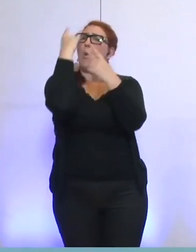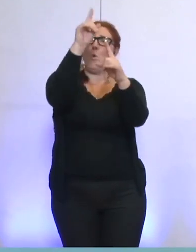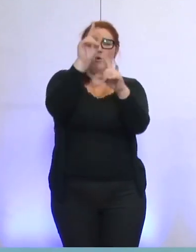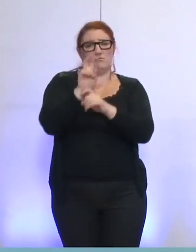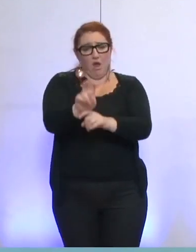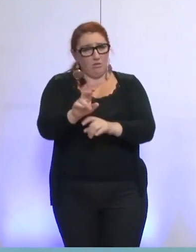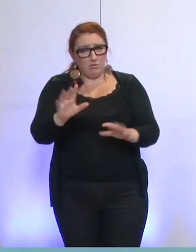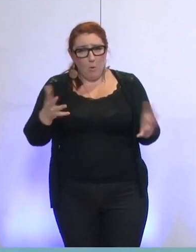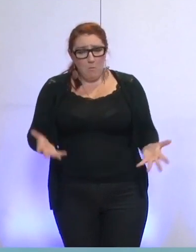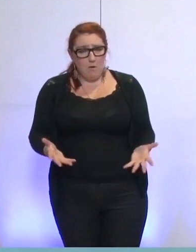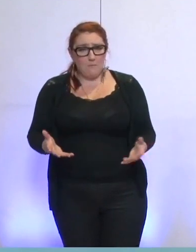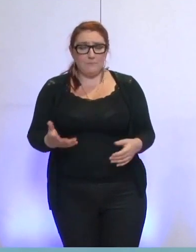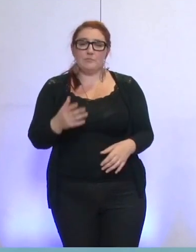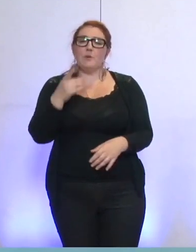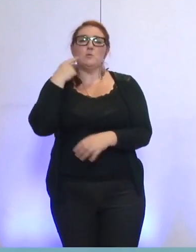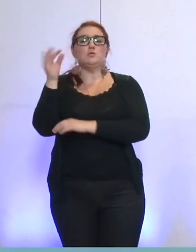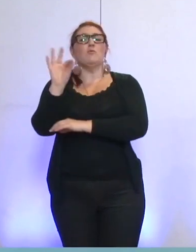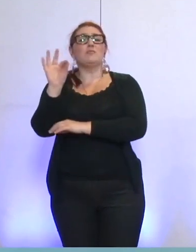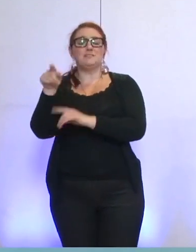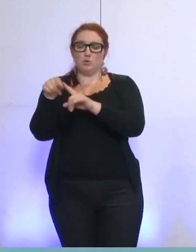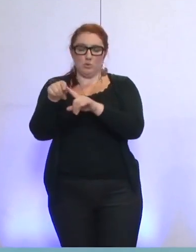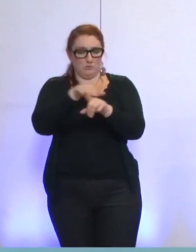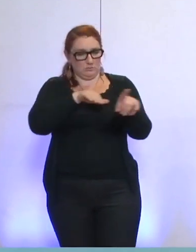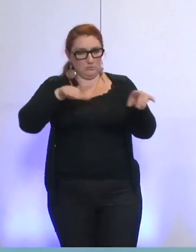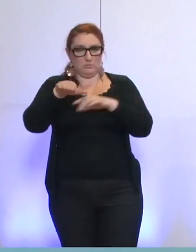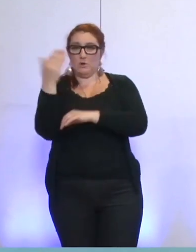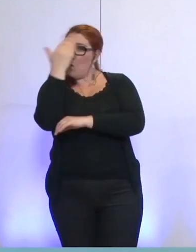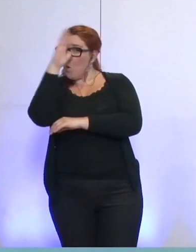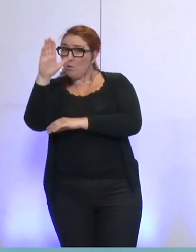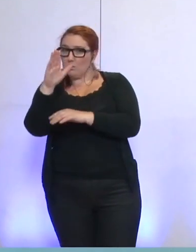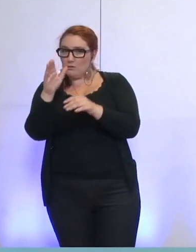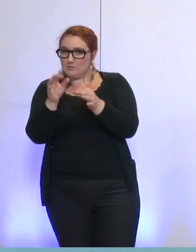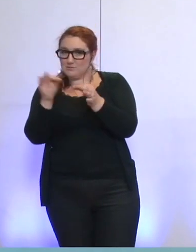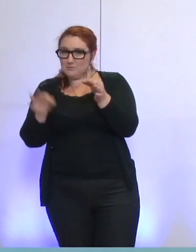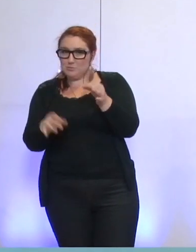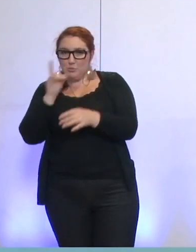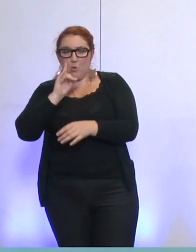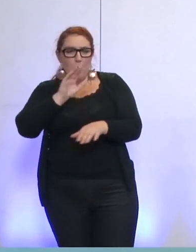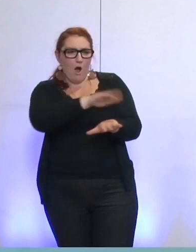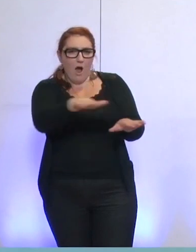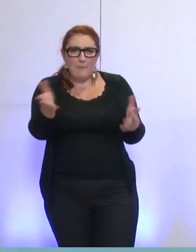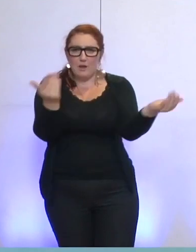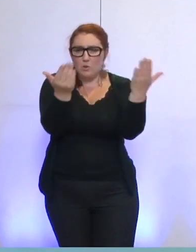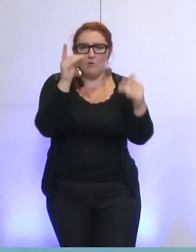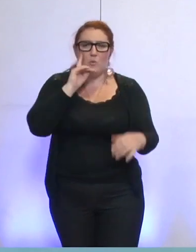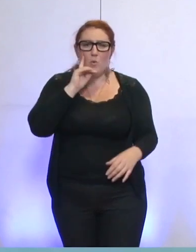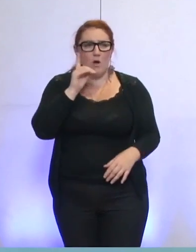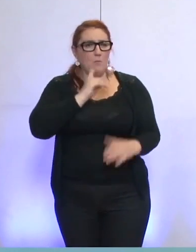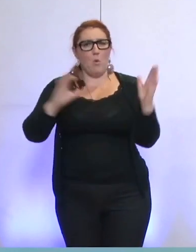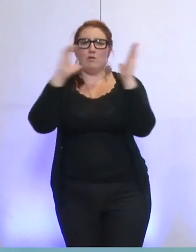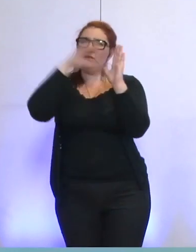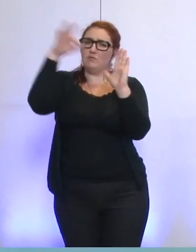président de GEG, Vincent Fristot, d'autres alternatives que l'appel d'offres crème serait possible ? Pourquoi se précipiter à voter une délibération ?